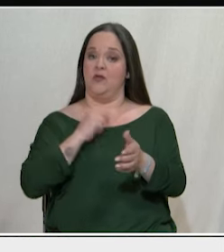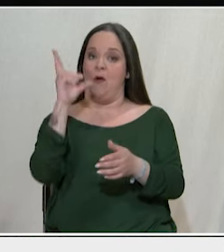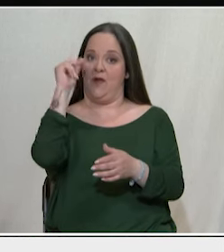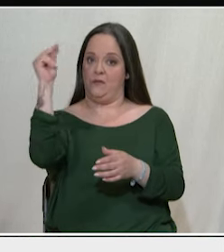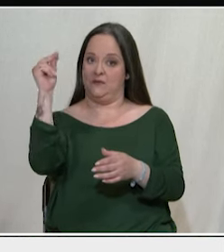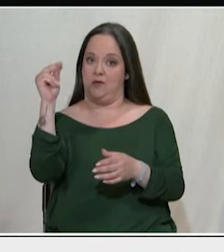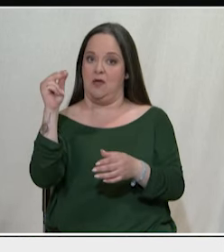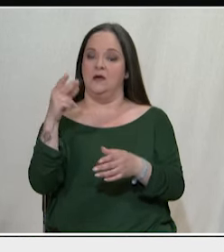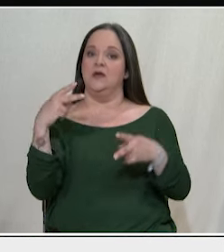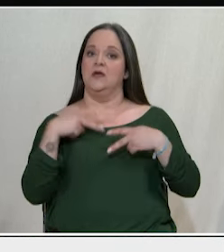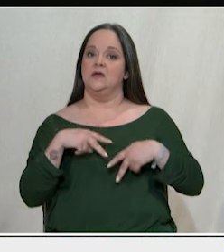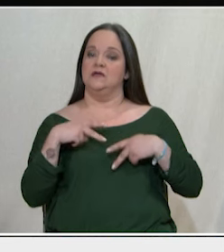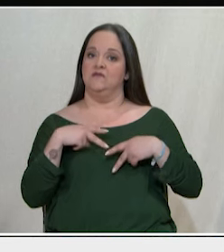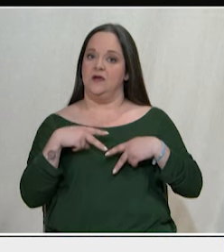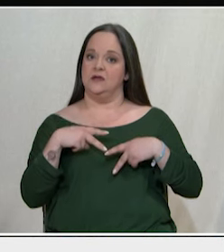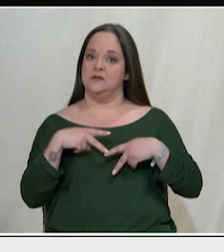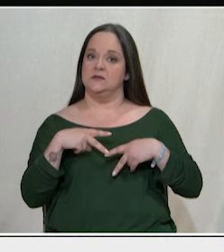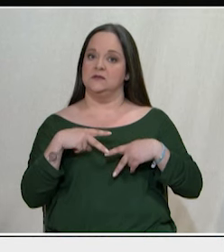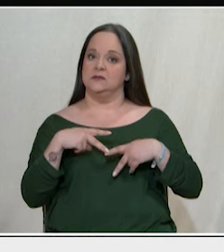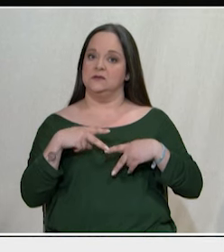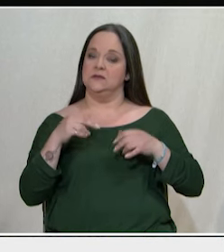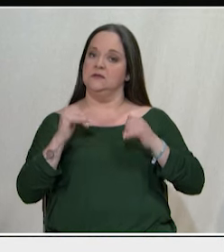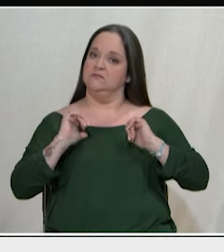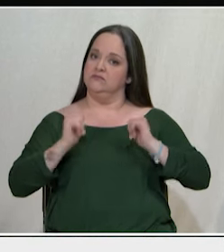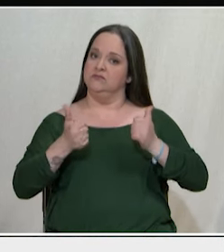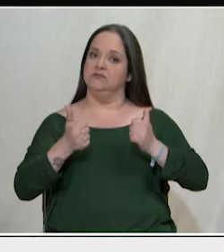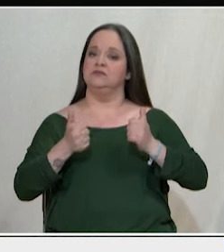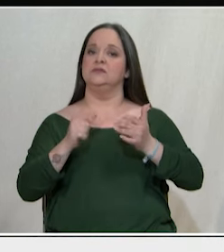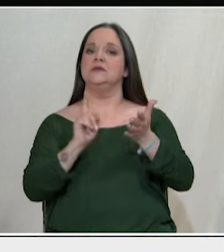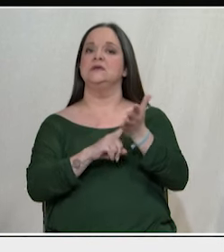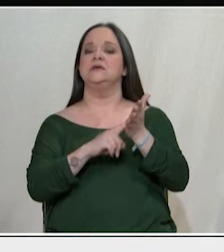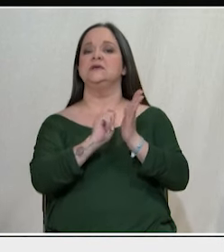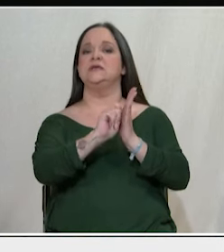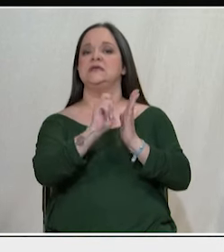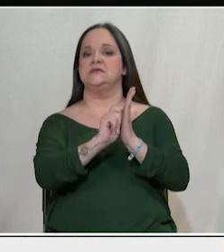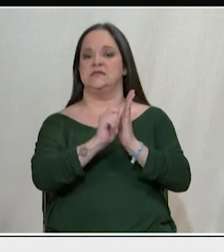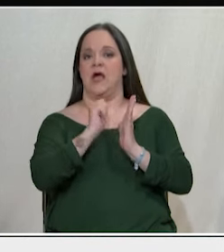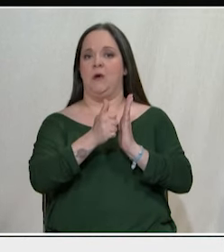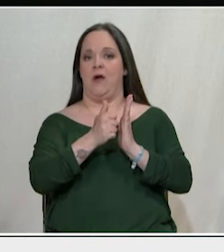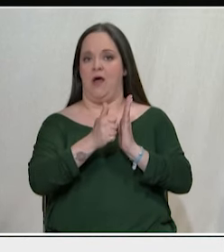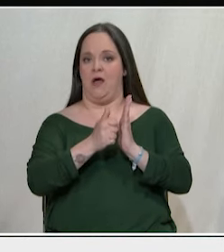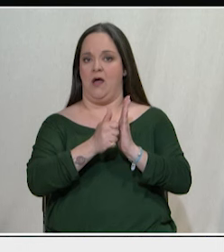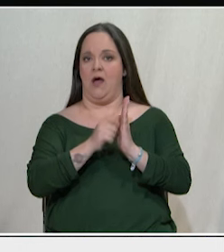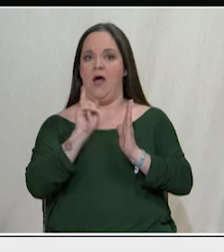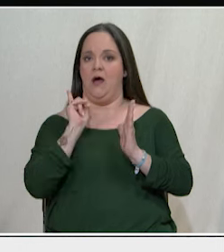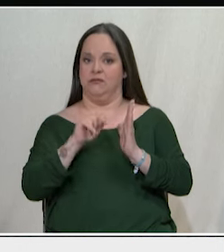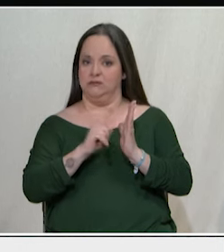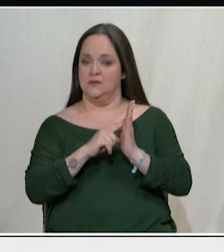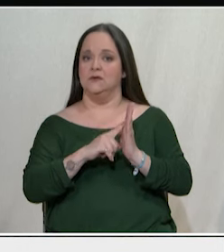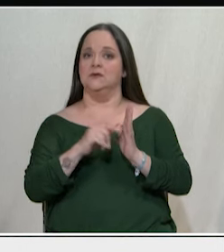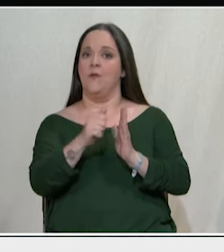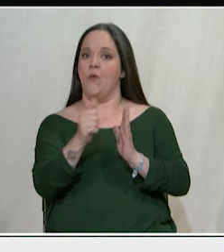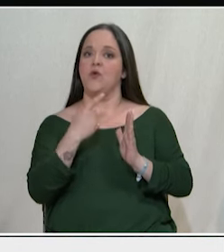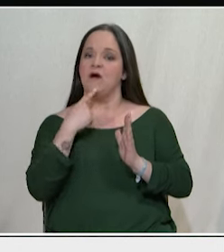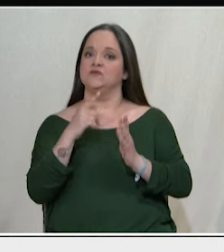δεν δίστασε να αποδοπατήσει το ίδιο το αστικό σύνταγμα. Και μόνο αυτό δείχνει τι είναι αυτή η σταθερότητα